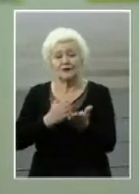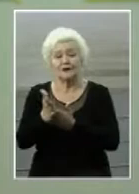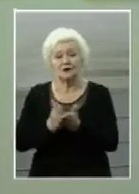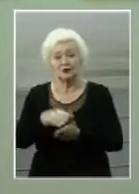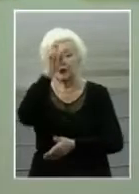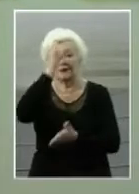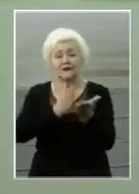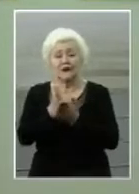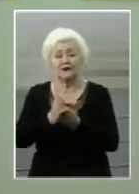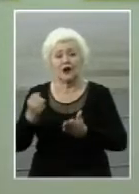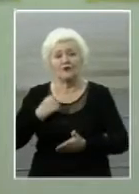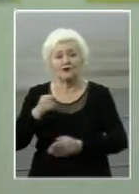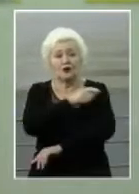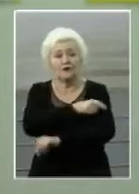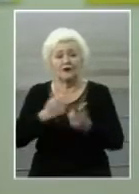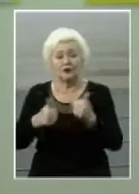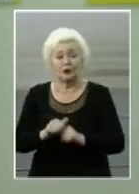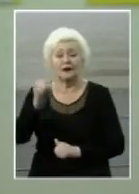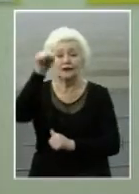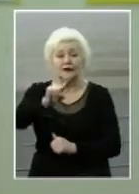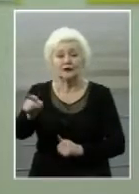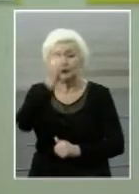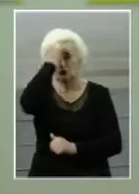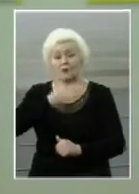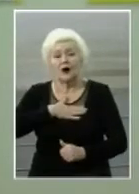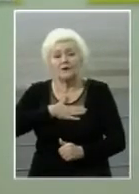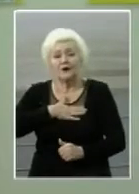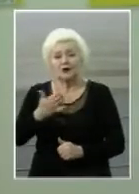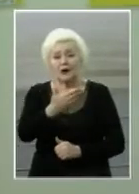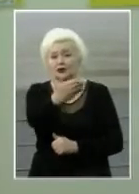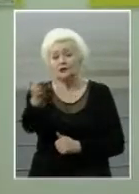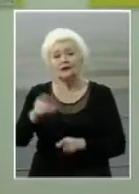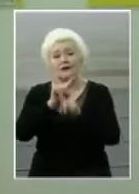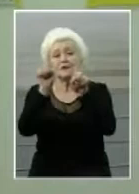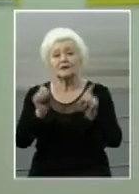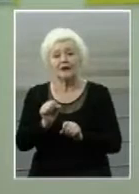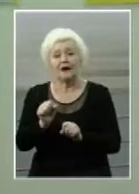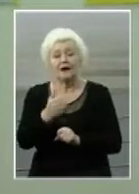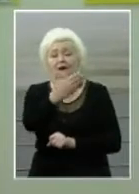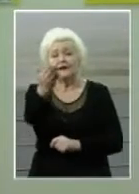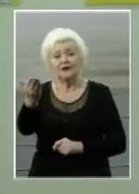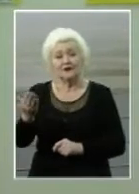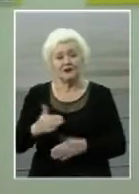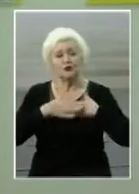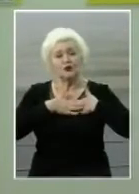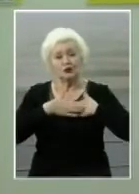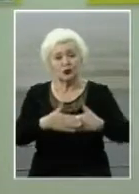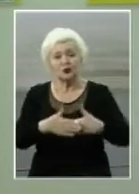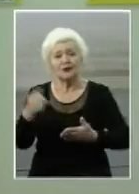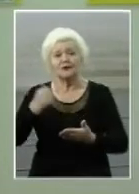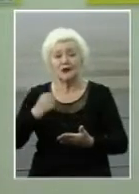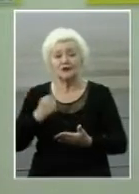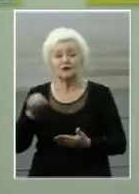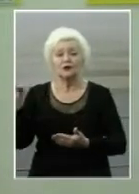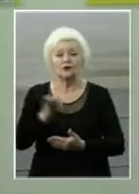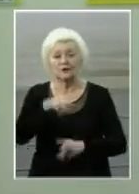державних службовців військових комісаріатів, для того, щоб віддячити їм за їхнє сумління у військовій